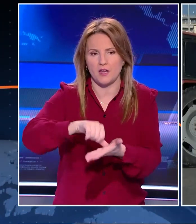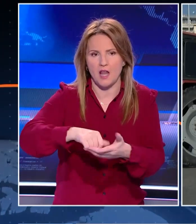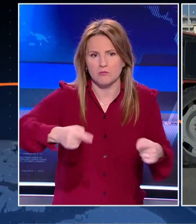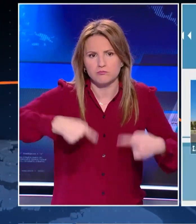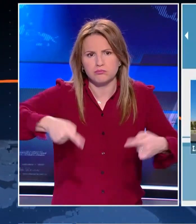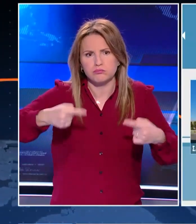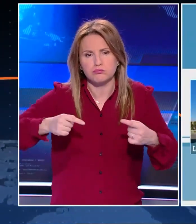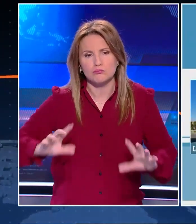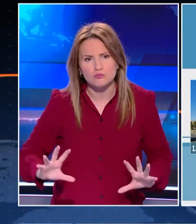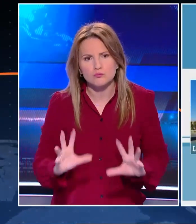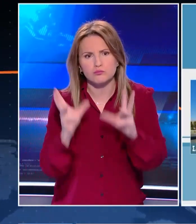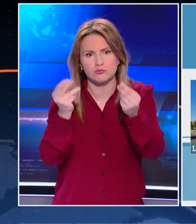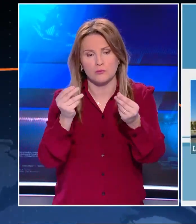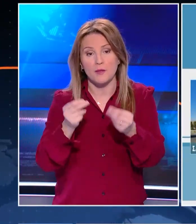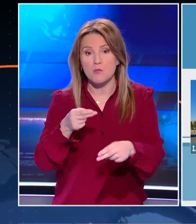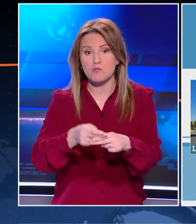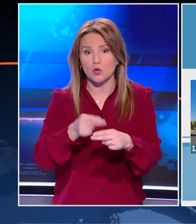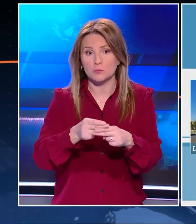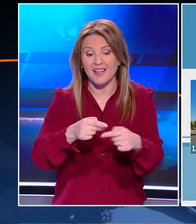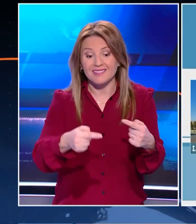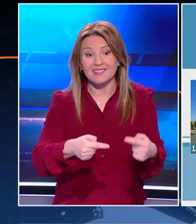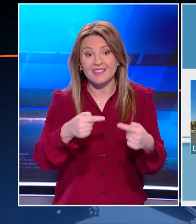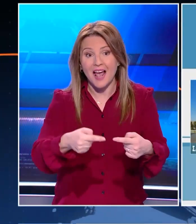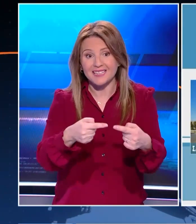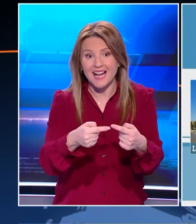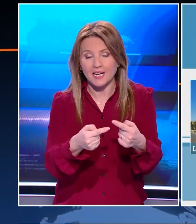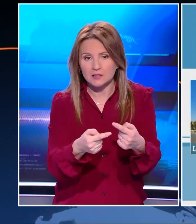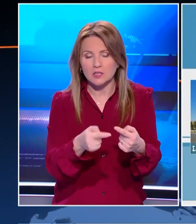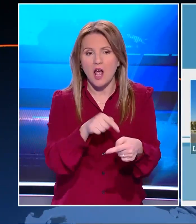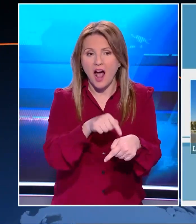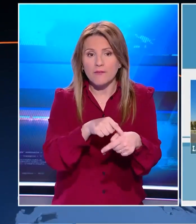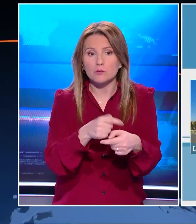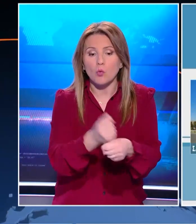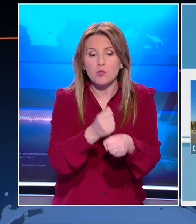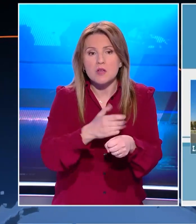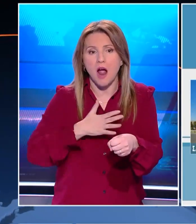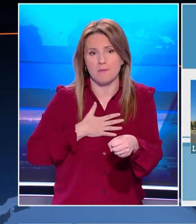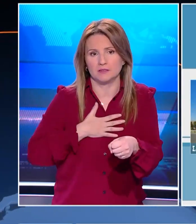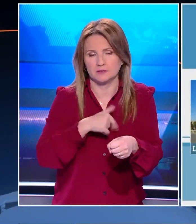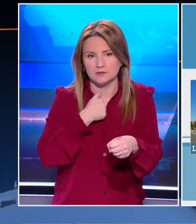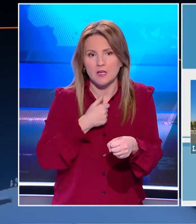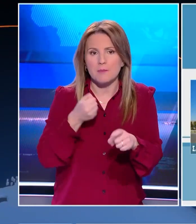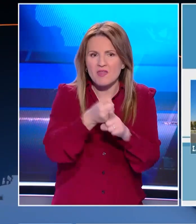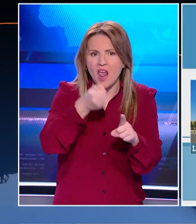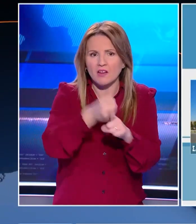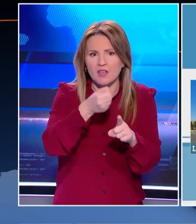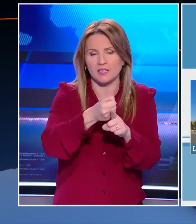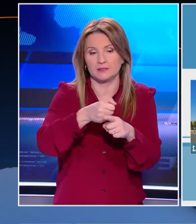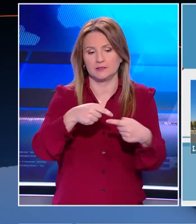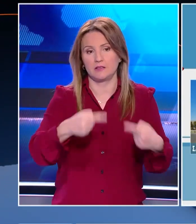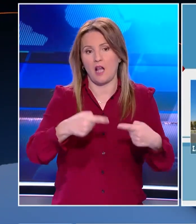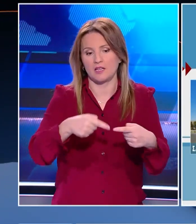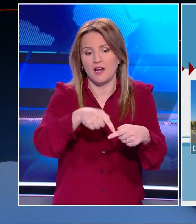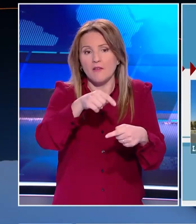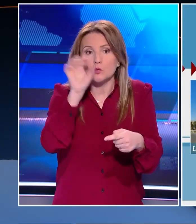μηχανήματα. Είναι κομβικό σημείο, το τρακτέρ είναι αυτό που ξεσηκώνεται ο κόσμος, είναι το εργαλείο δουλειάς και το εργαλείο διεκδίκησης θα έλεγα. Γι' αυτό